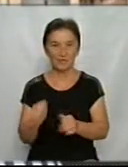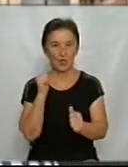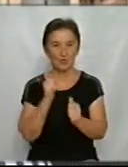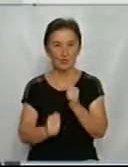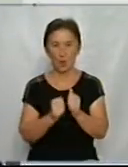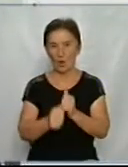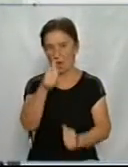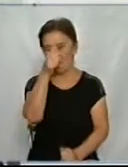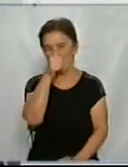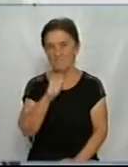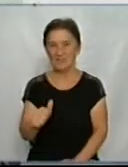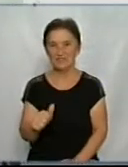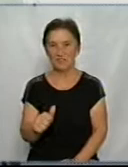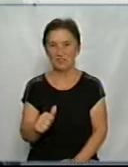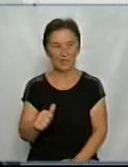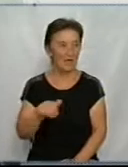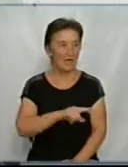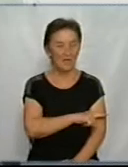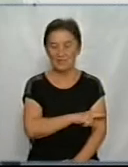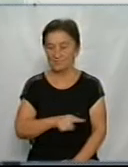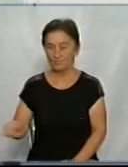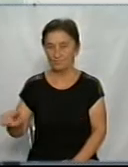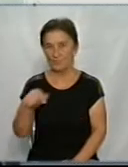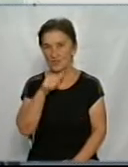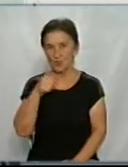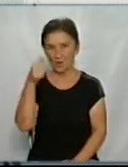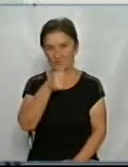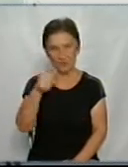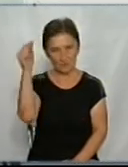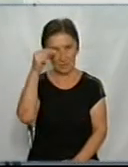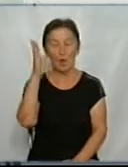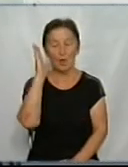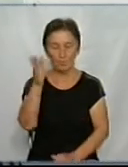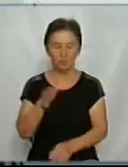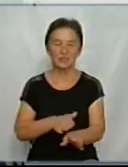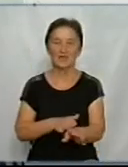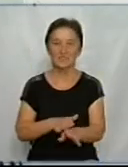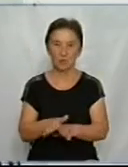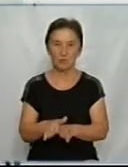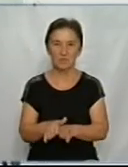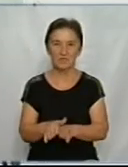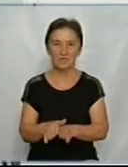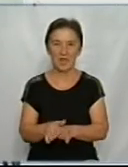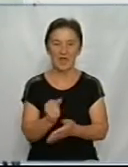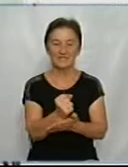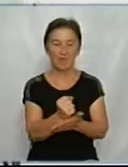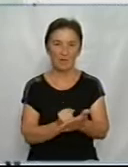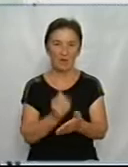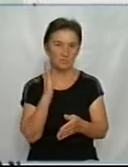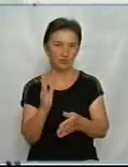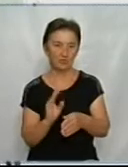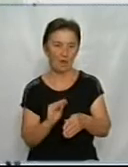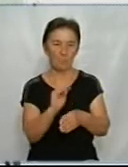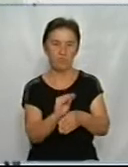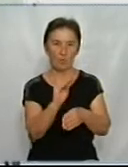староста. На весь навчальний рік все буде зроблено, запас цей буде поповнюватися, і дітки матимуть